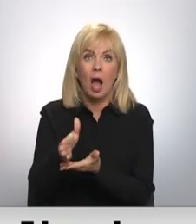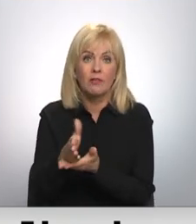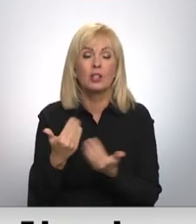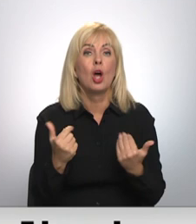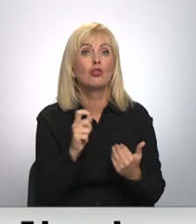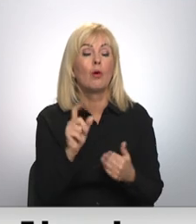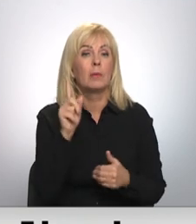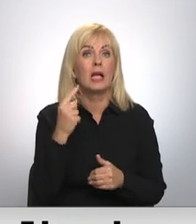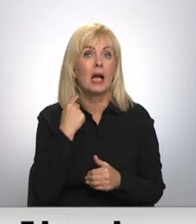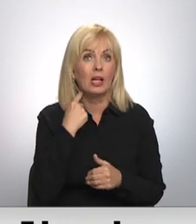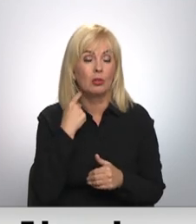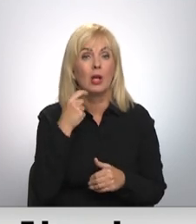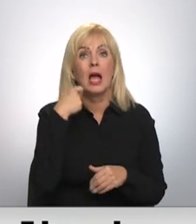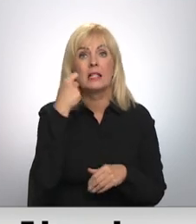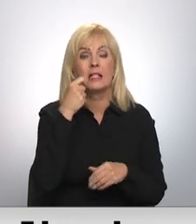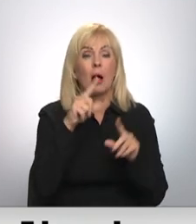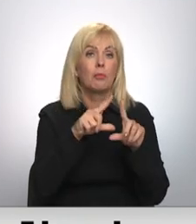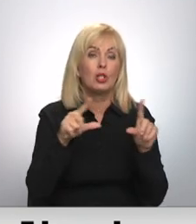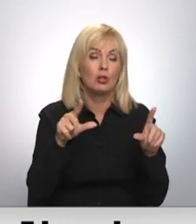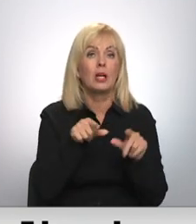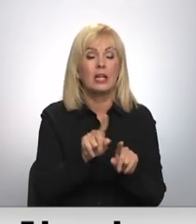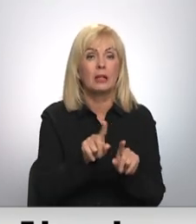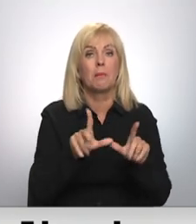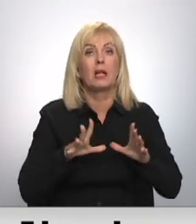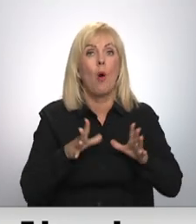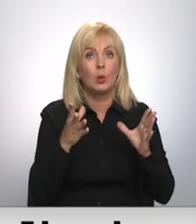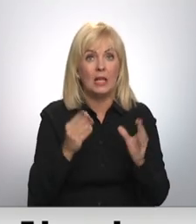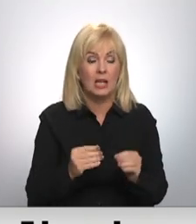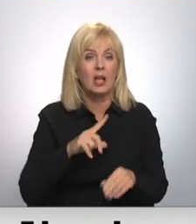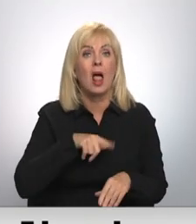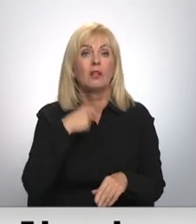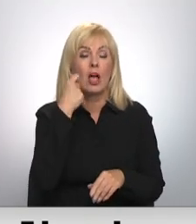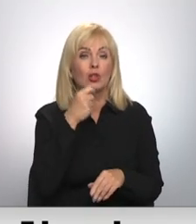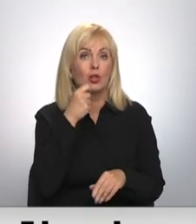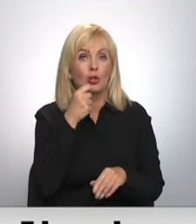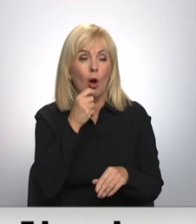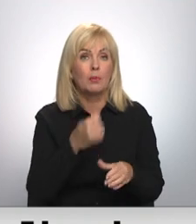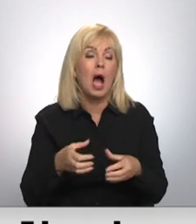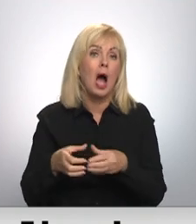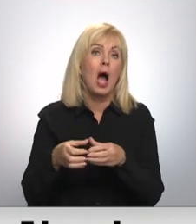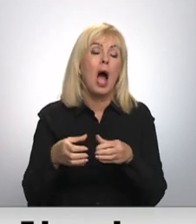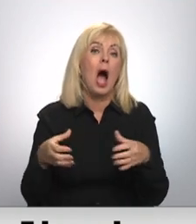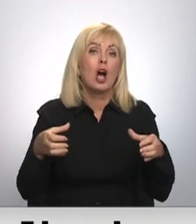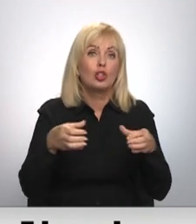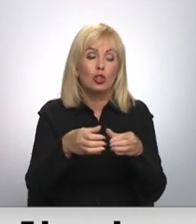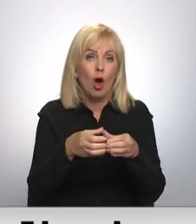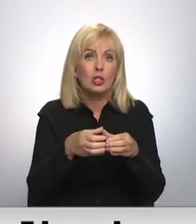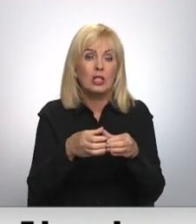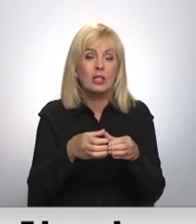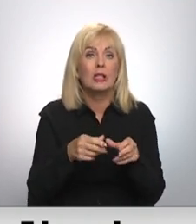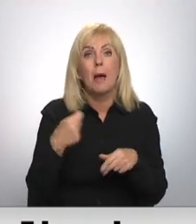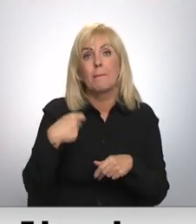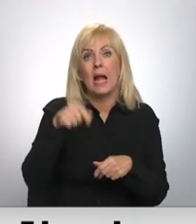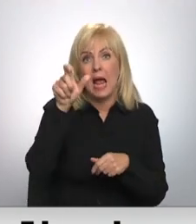tikai Rīga. Stomatoloģijas institūcija tas ir brīvdienās. Latvijas Zobāršas asociācijas prezidents Andis Pāglītis RTV